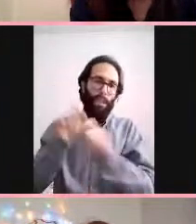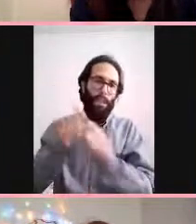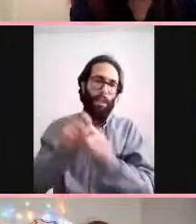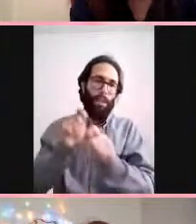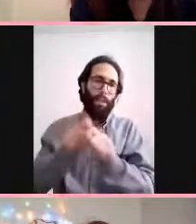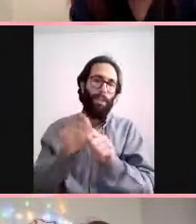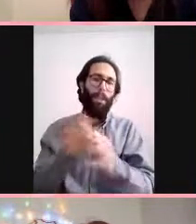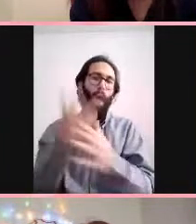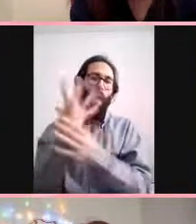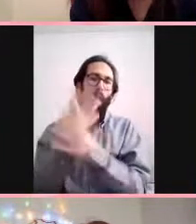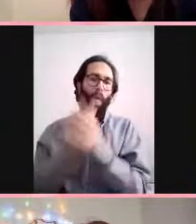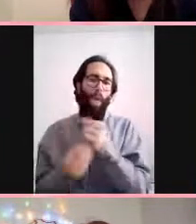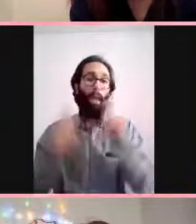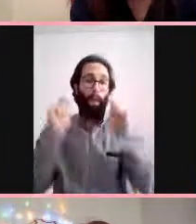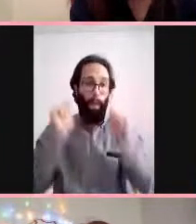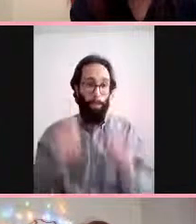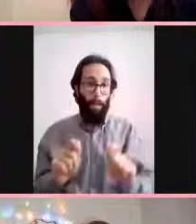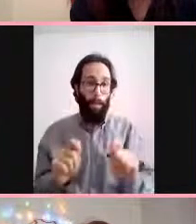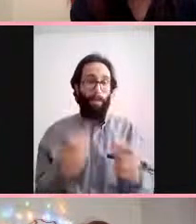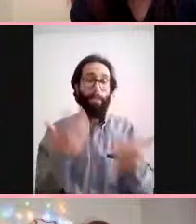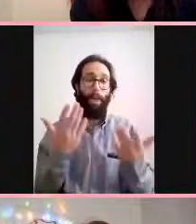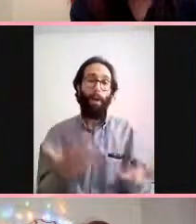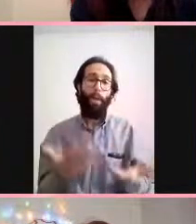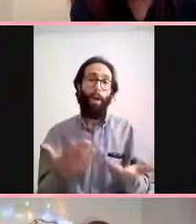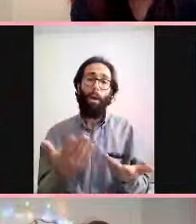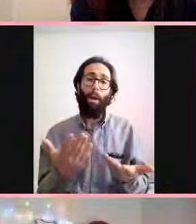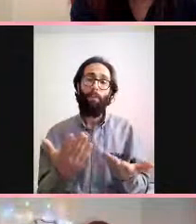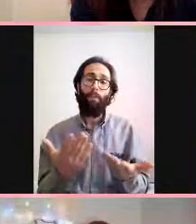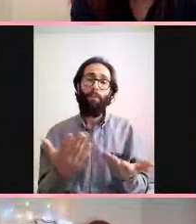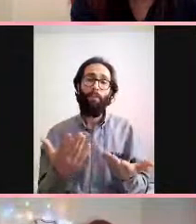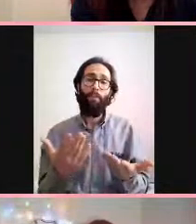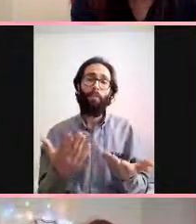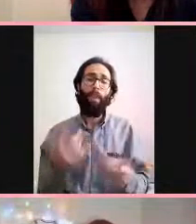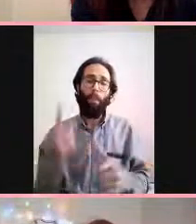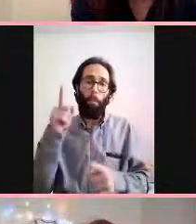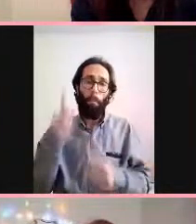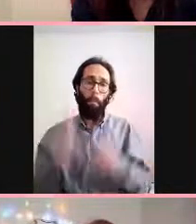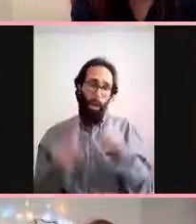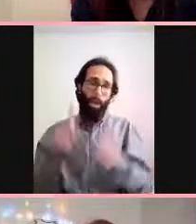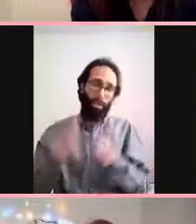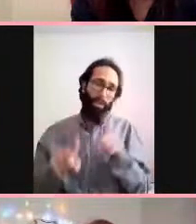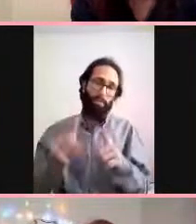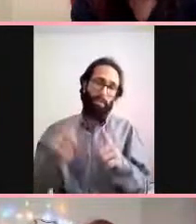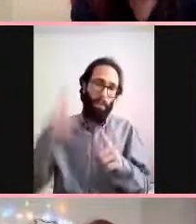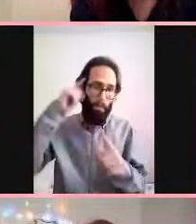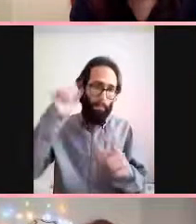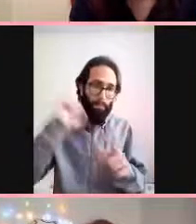yani kalıcı olur mu? Olabilir yaşlılığa bağlı da olabilir